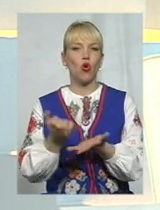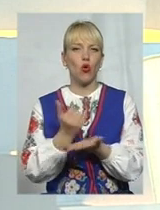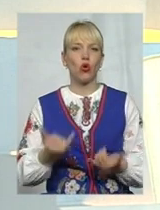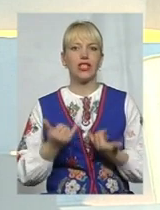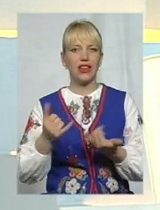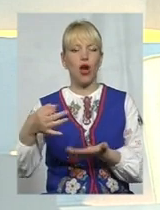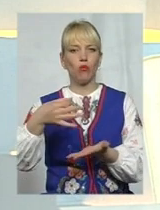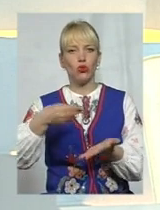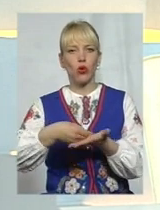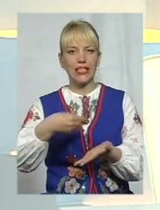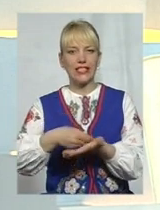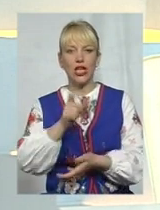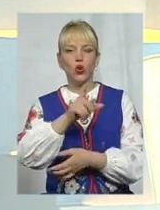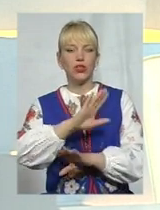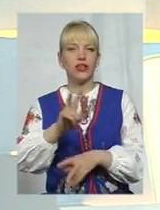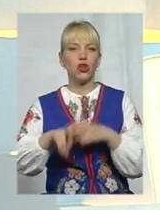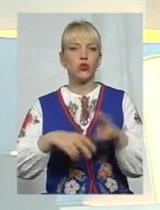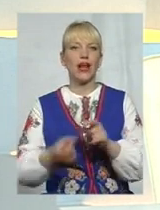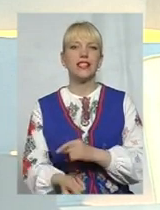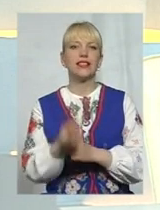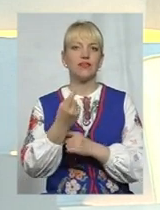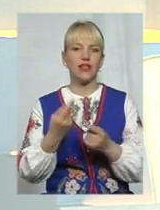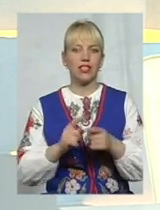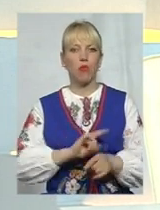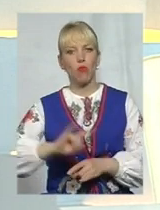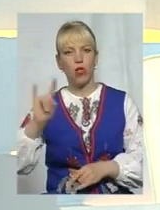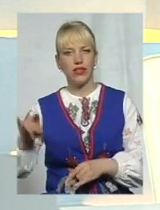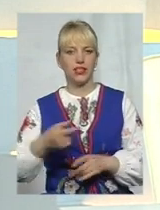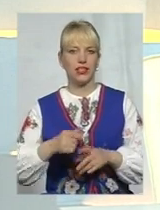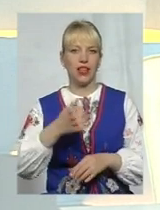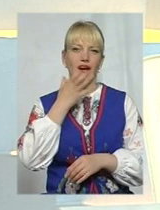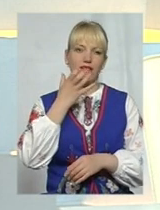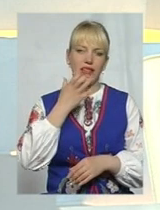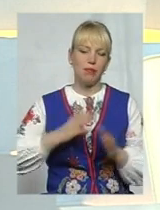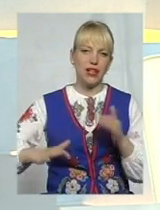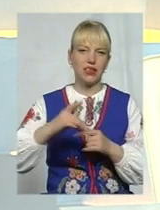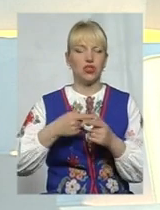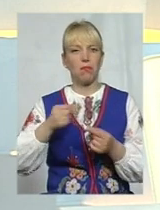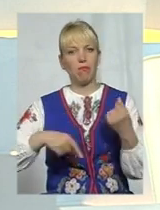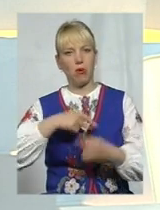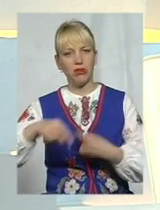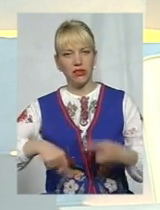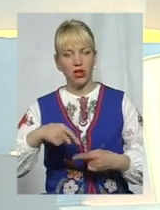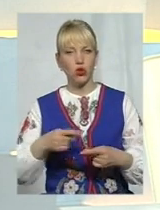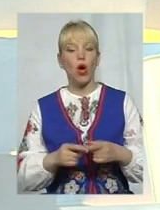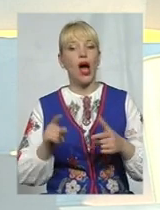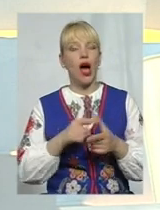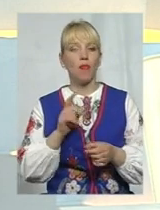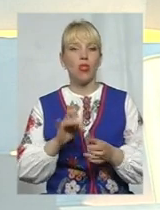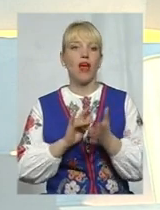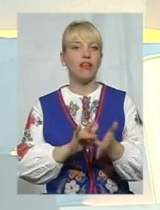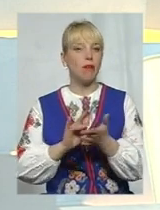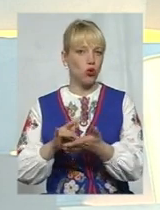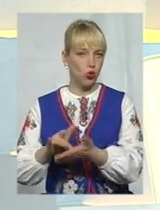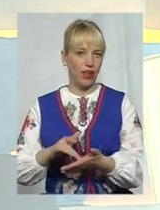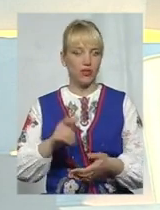Люди не шукали, звідки їм полетіти чи то в теплі краї, чи то в бізнес-поїздку, або ж навіть мандрувати